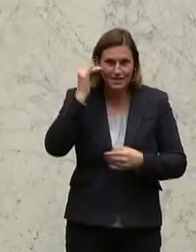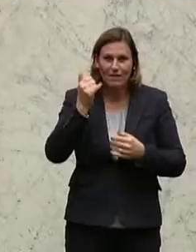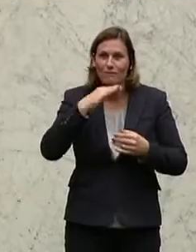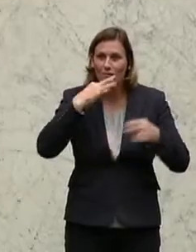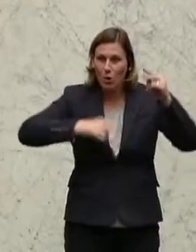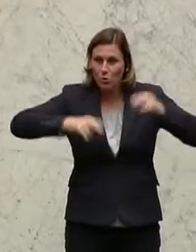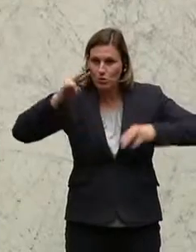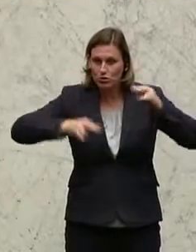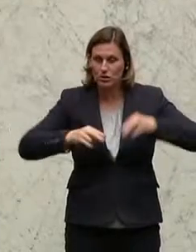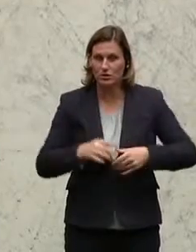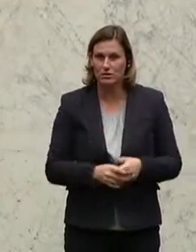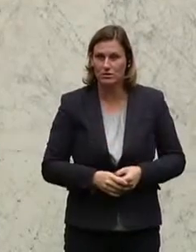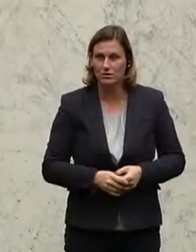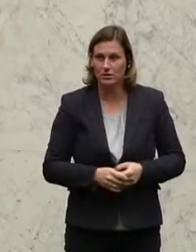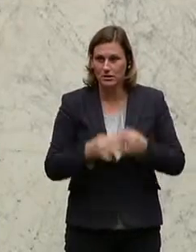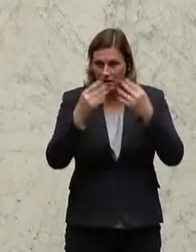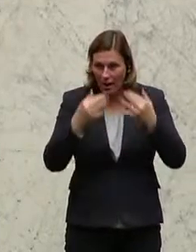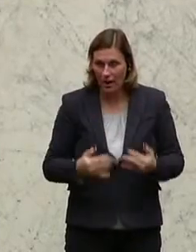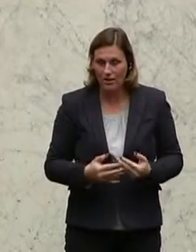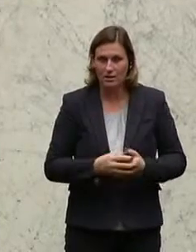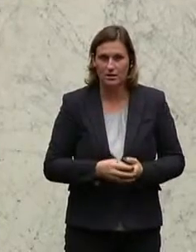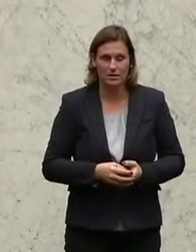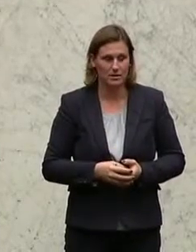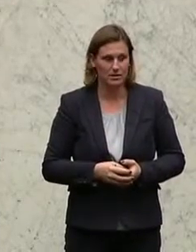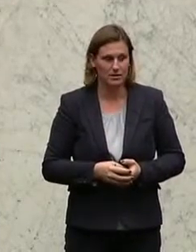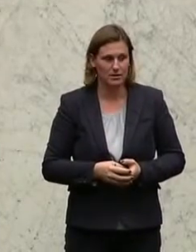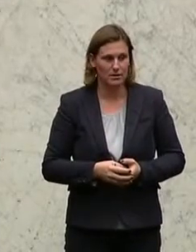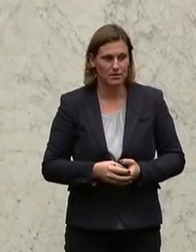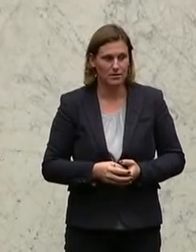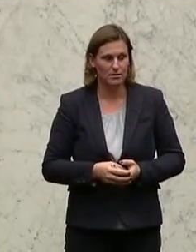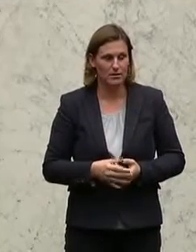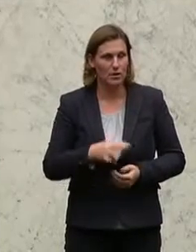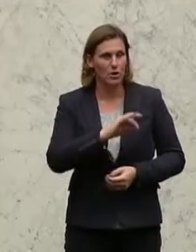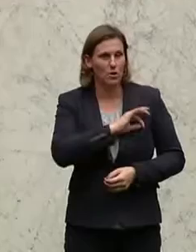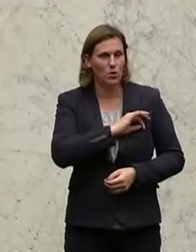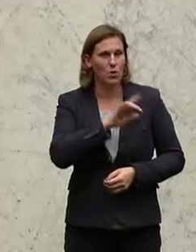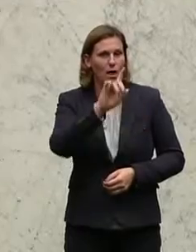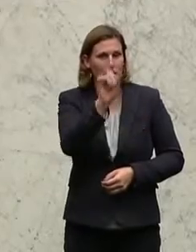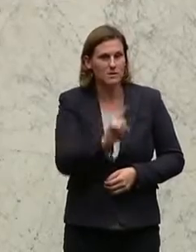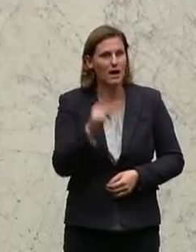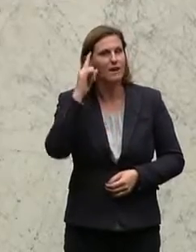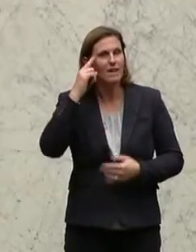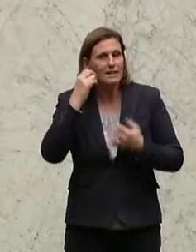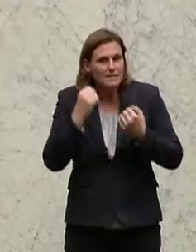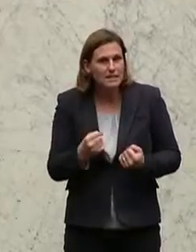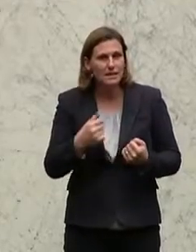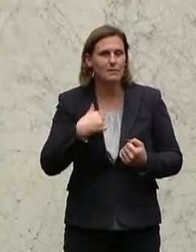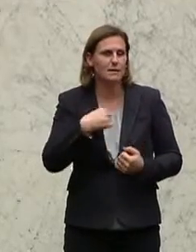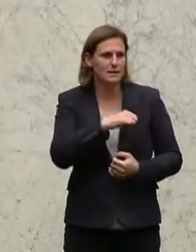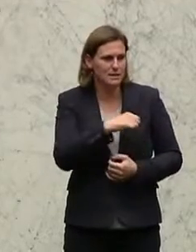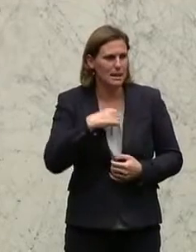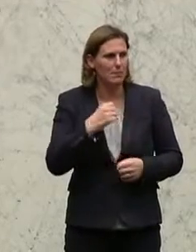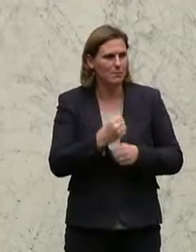der Unterschied. Wie groß ist der Unterschied, ne? Herr Kollege Zanger, Sie wissen sicher, aber ich nehme es selber,